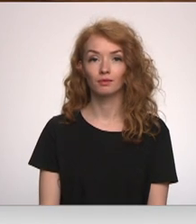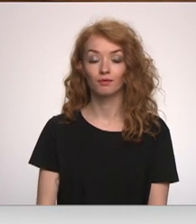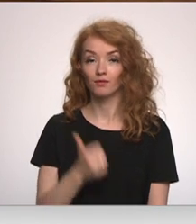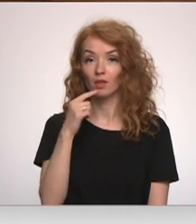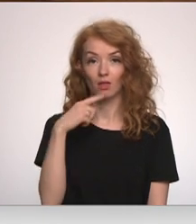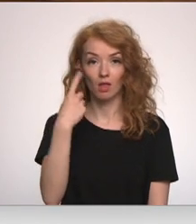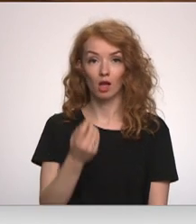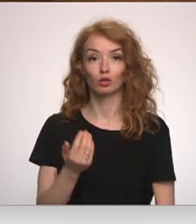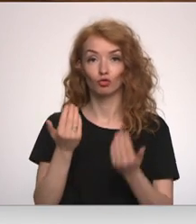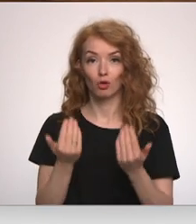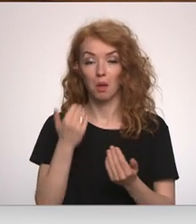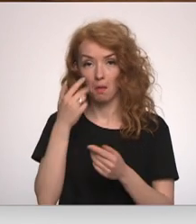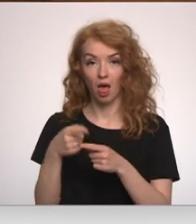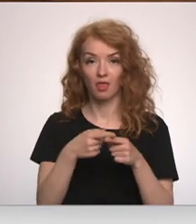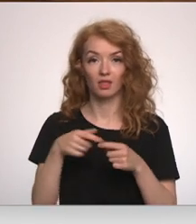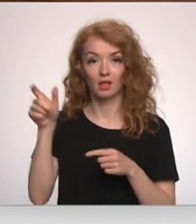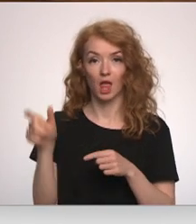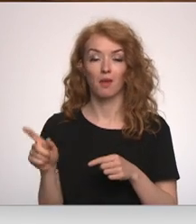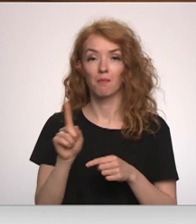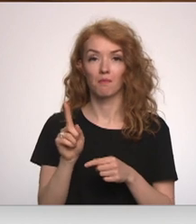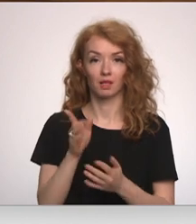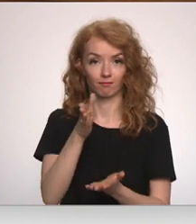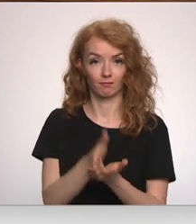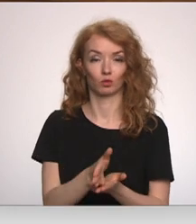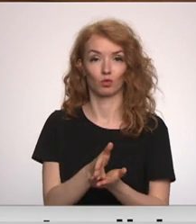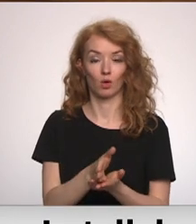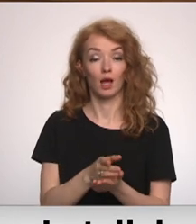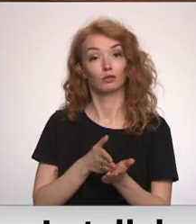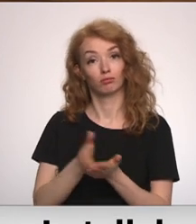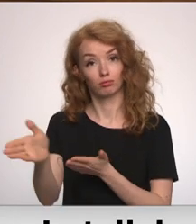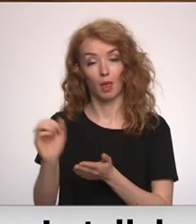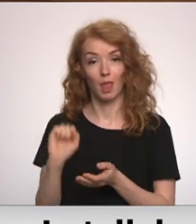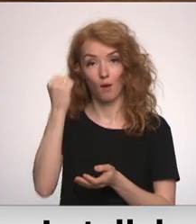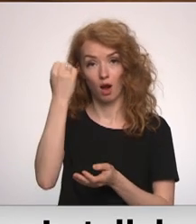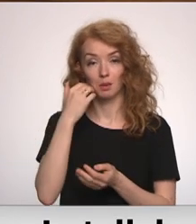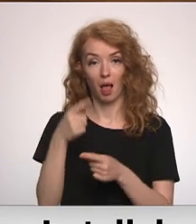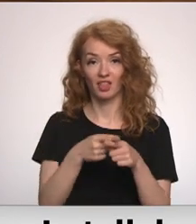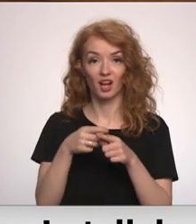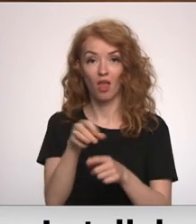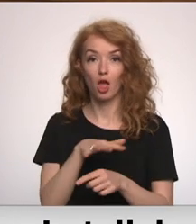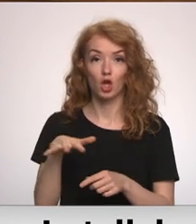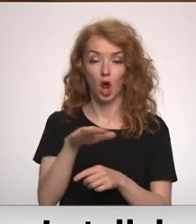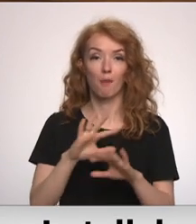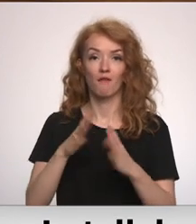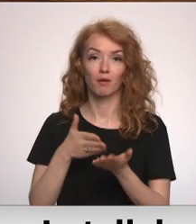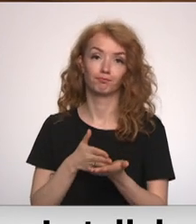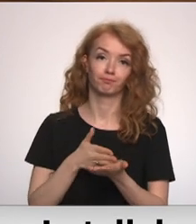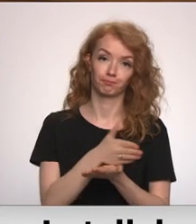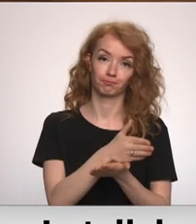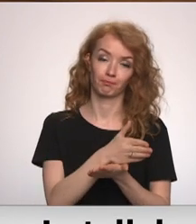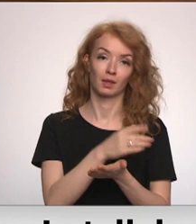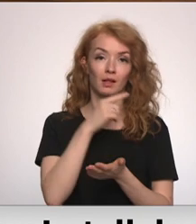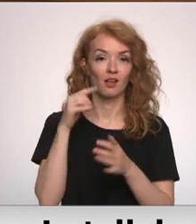Baltkrievi šodien stāv vēsturis krustcelēs ir divi ceļi. Demokrātiska Baltkrievija Eiropā vaidē jura Krievijas